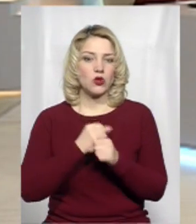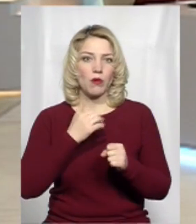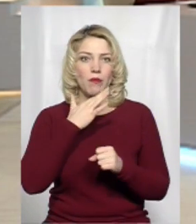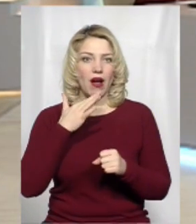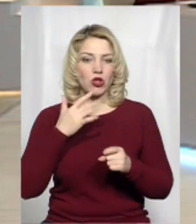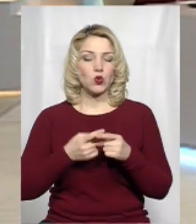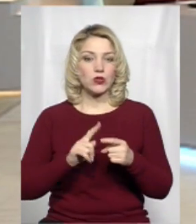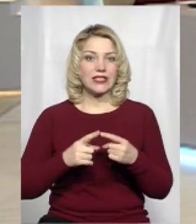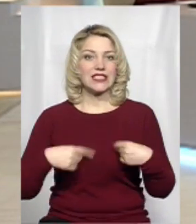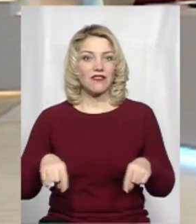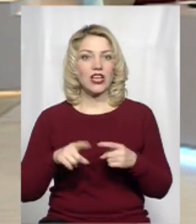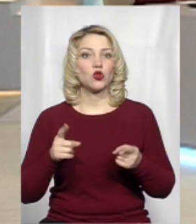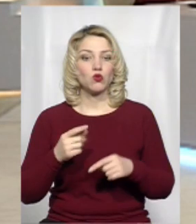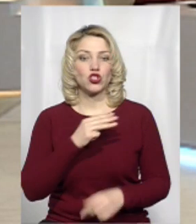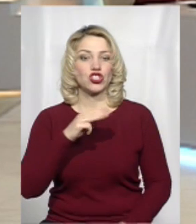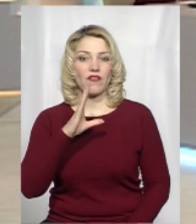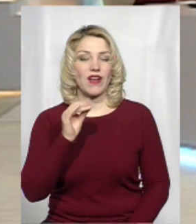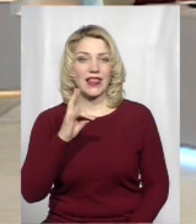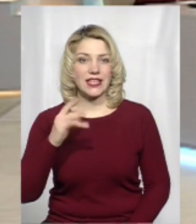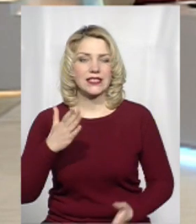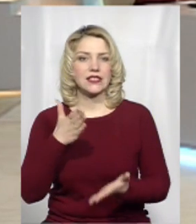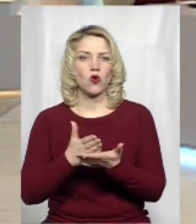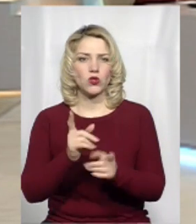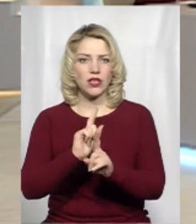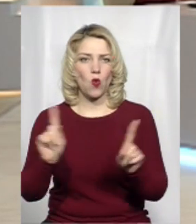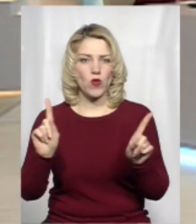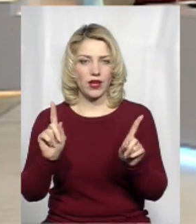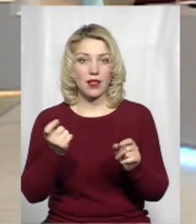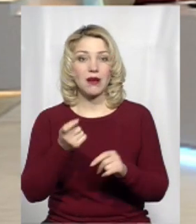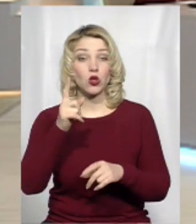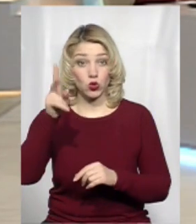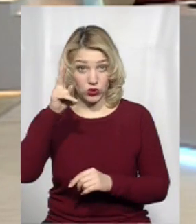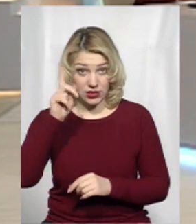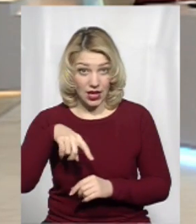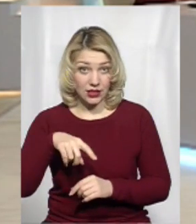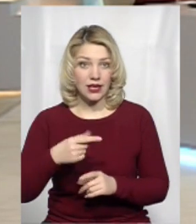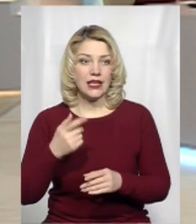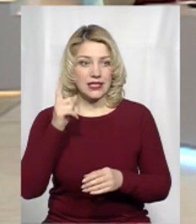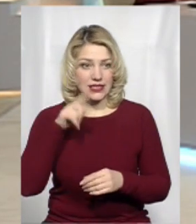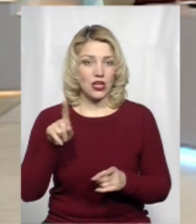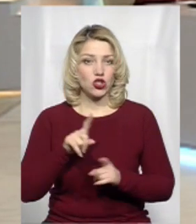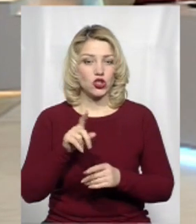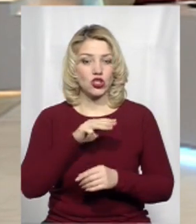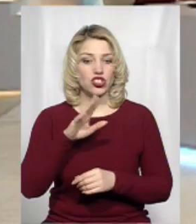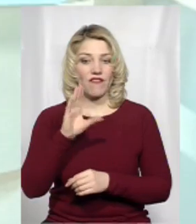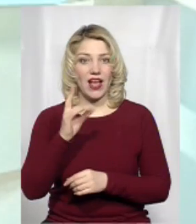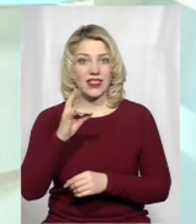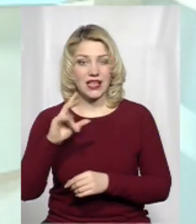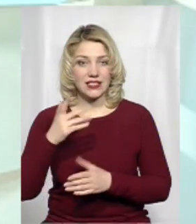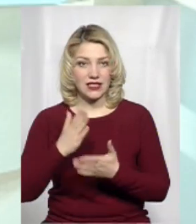багато в цій сфері, тому що саме в Жванці знаходиться унікальний, мало хто знає, знає, що є в Жванці